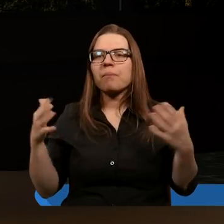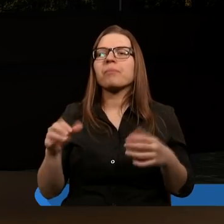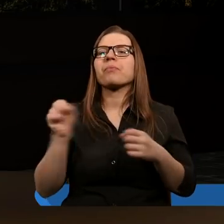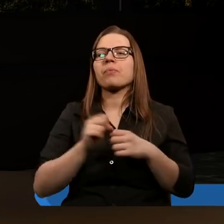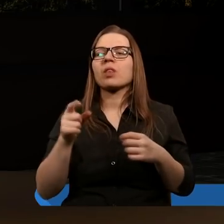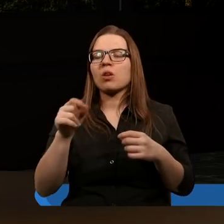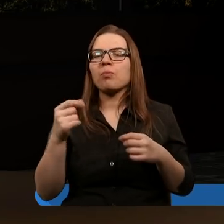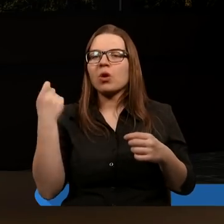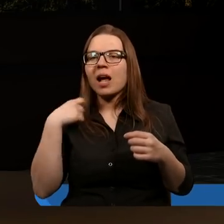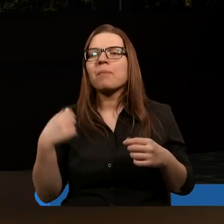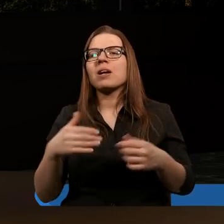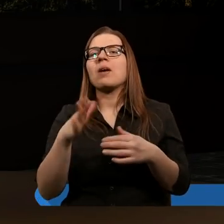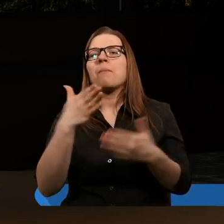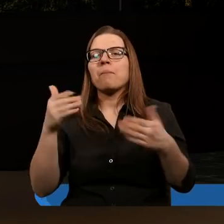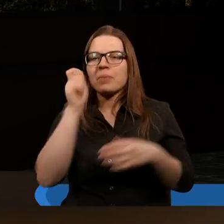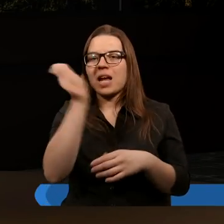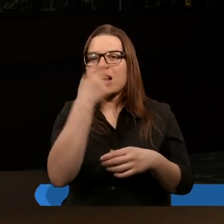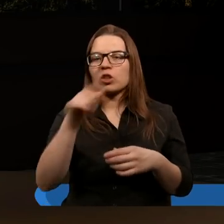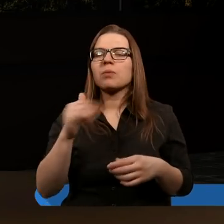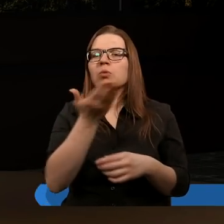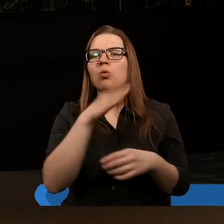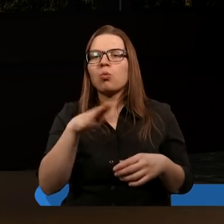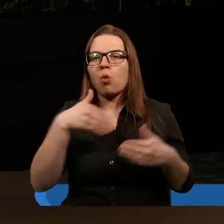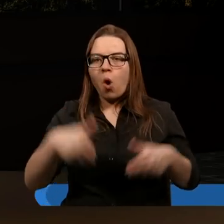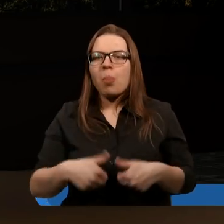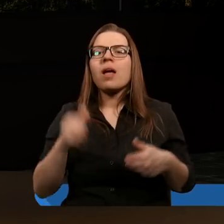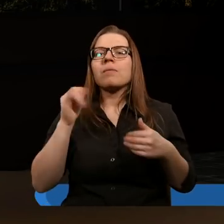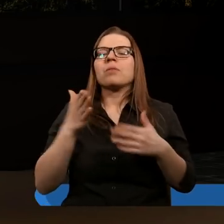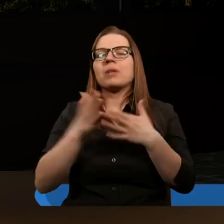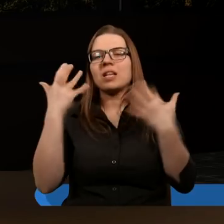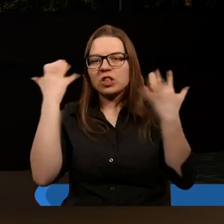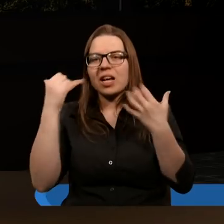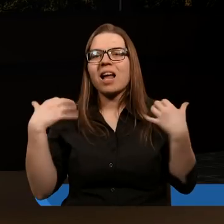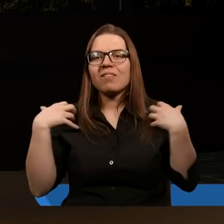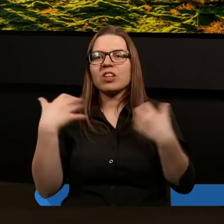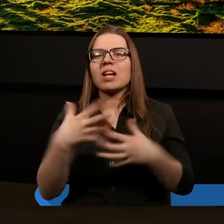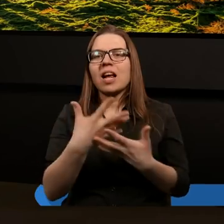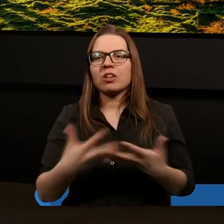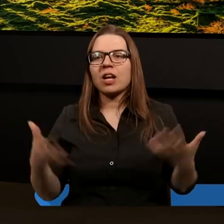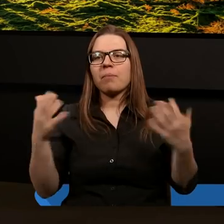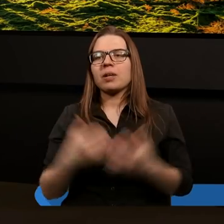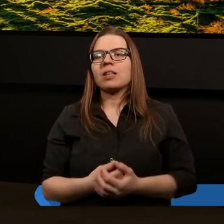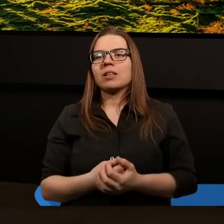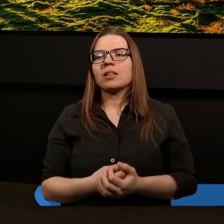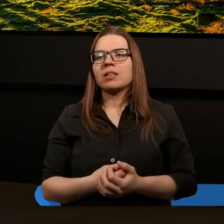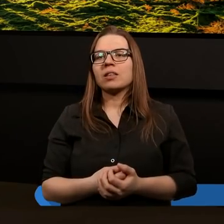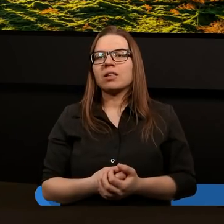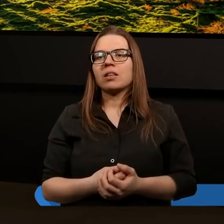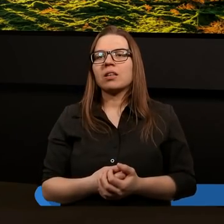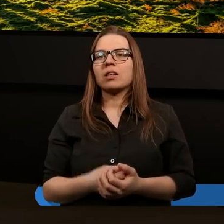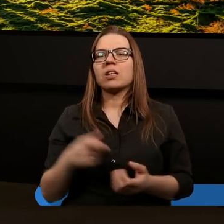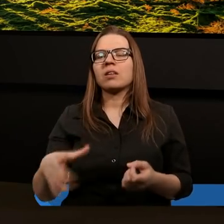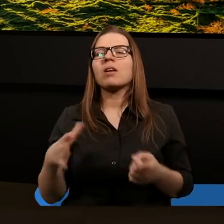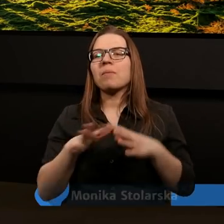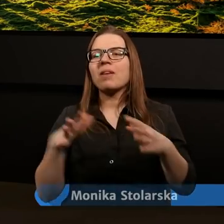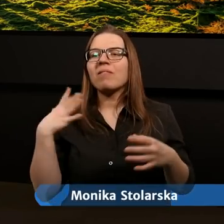by zabijali mieczem i głodem i morem i przez dzikie zwierzęta ziemi. W tym miejscu